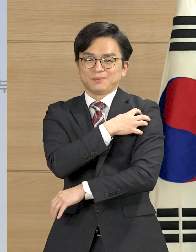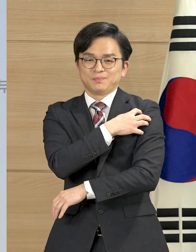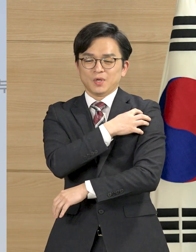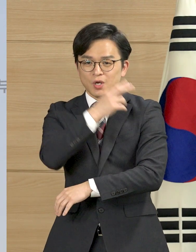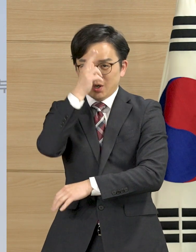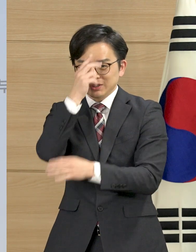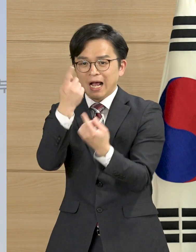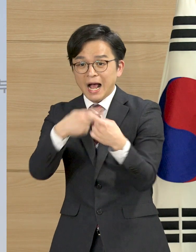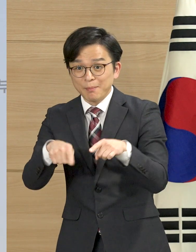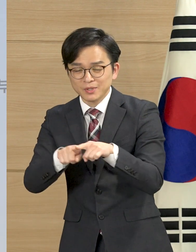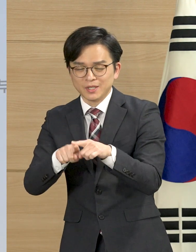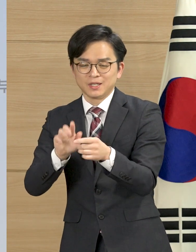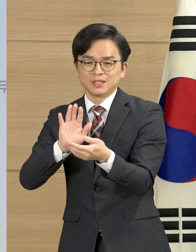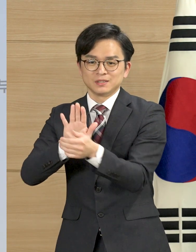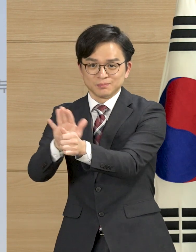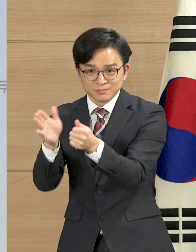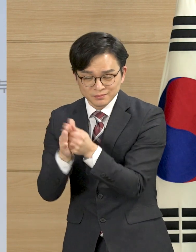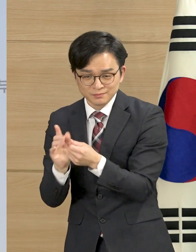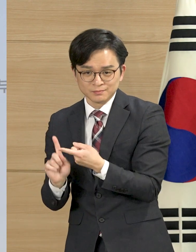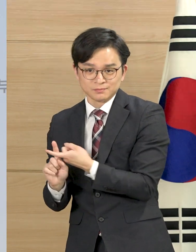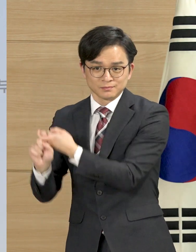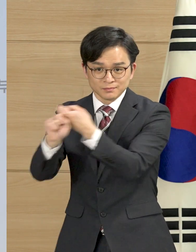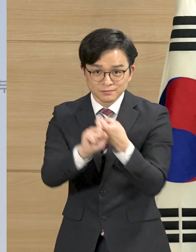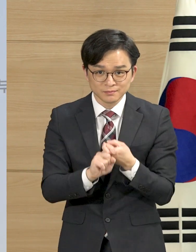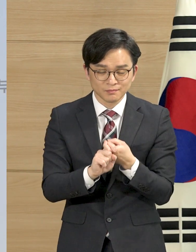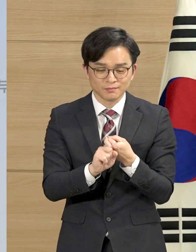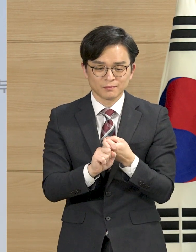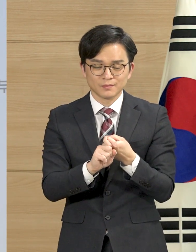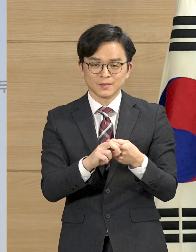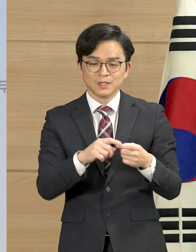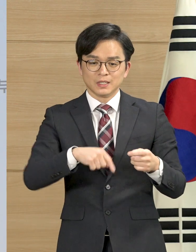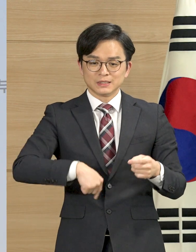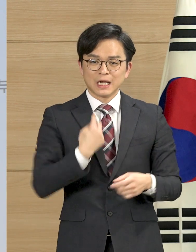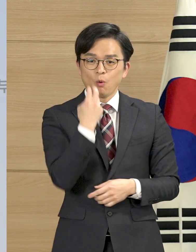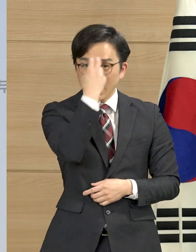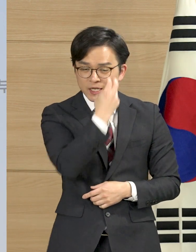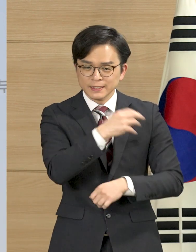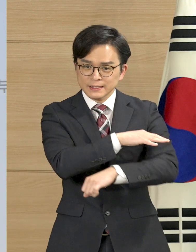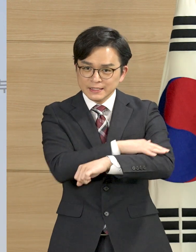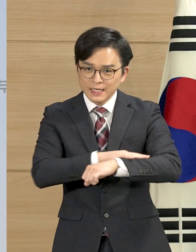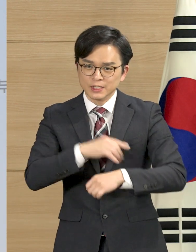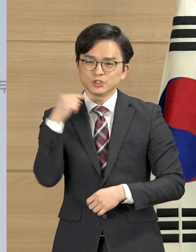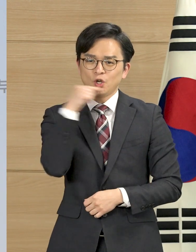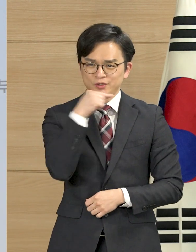협조체계를 구축하고 자가 격리가 철저히 유지되도록 관리할 것입니다.